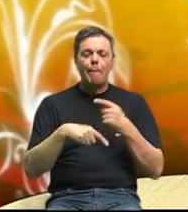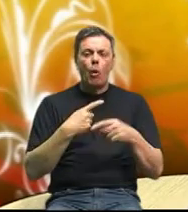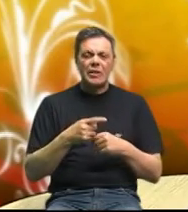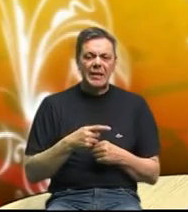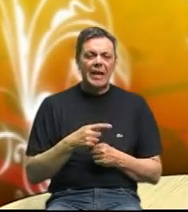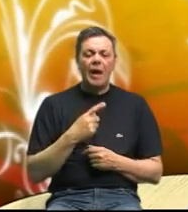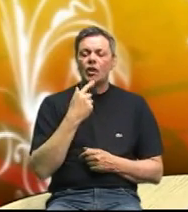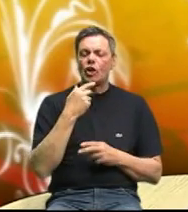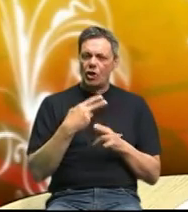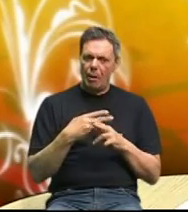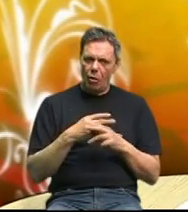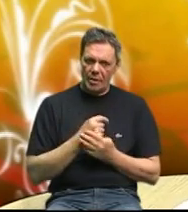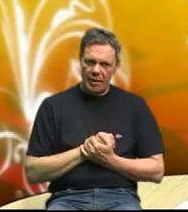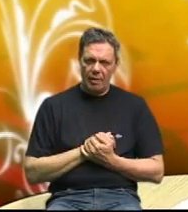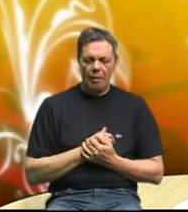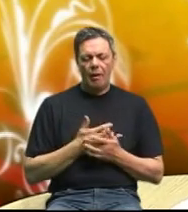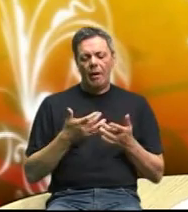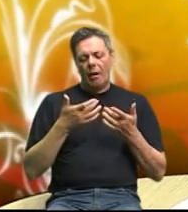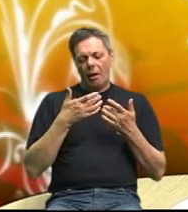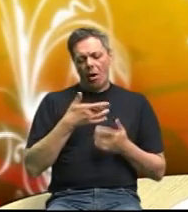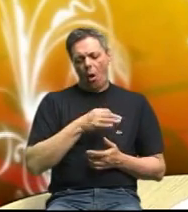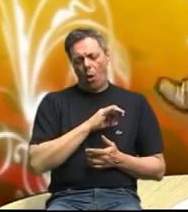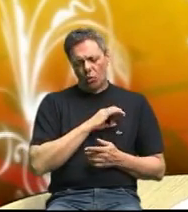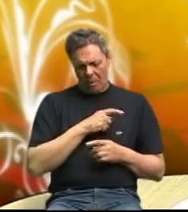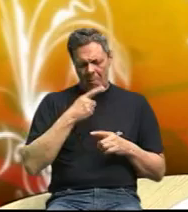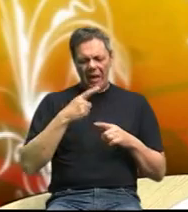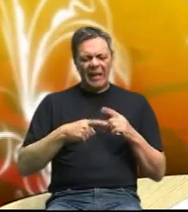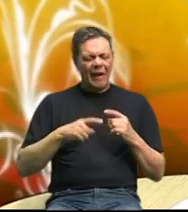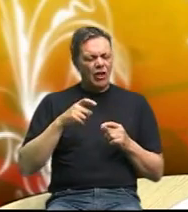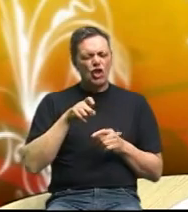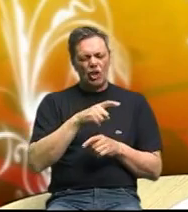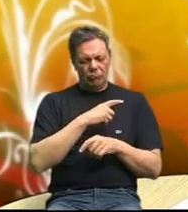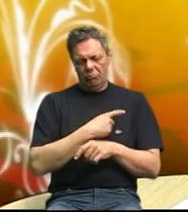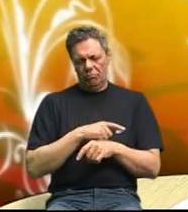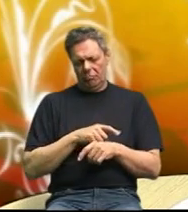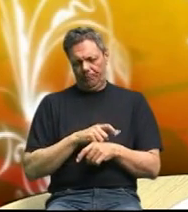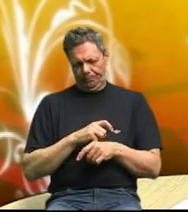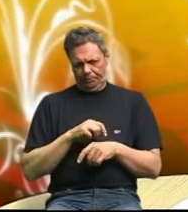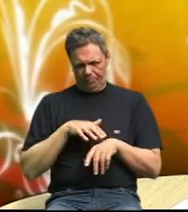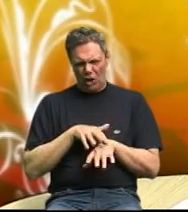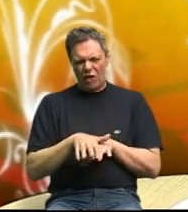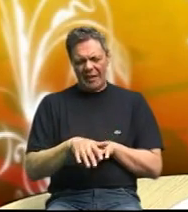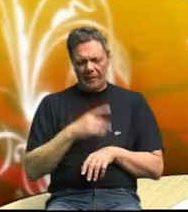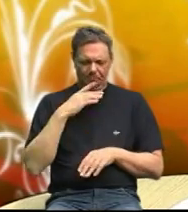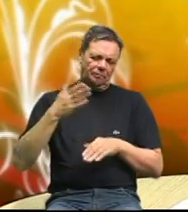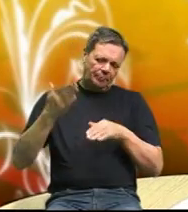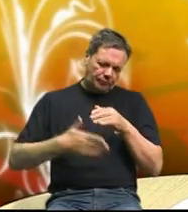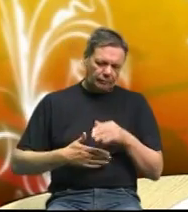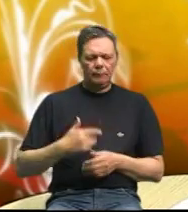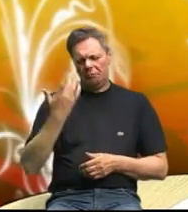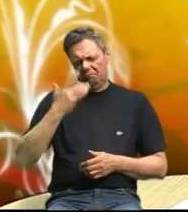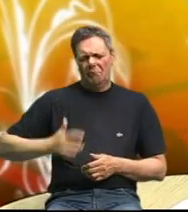normalno odumiranje tih krajnih živaca ili amputacije nogu u stopale i tako da i od u bubrezi